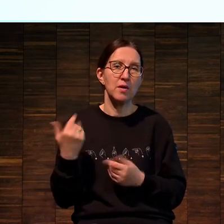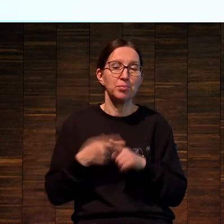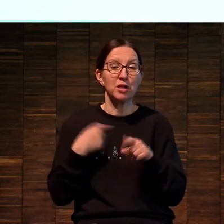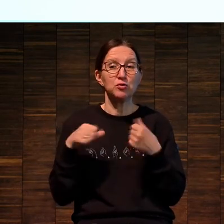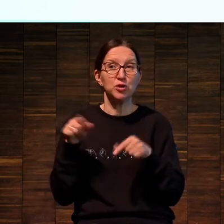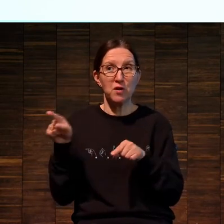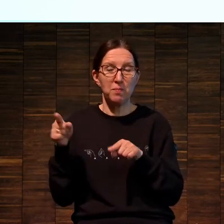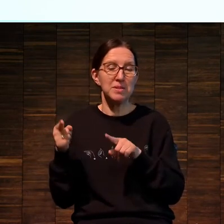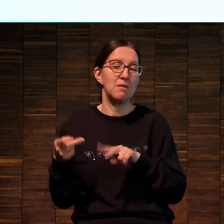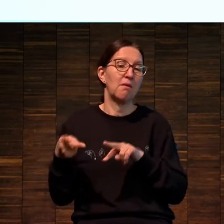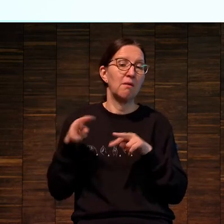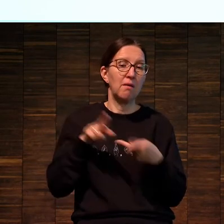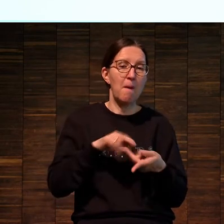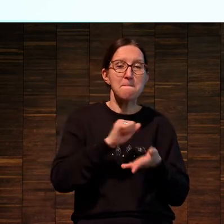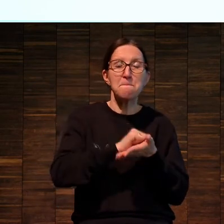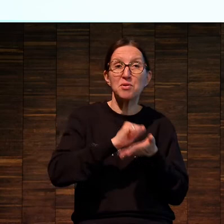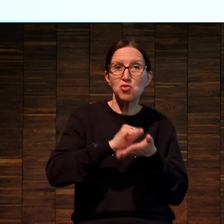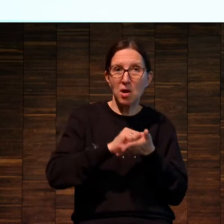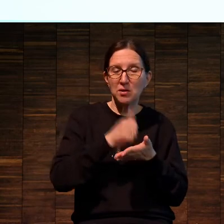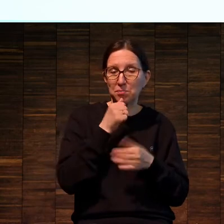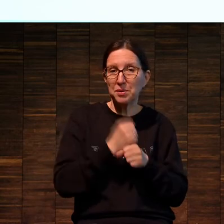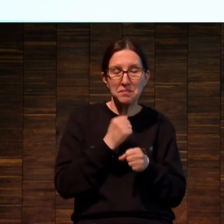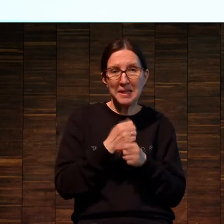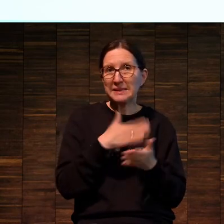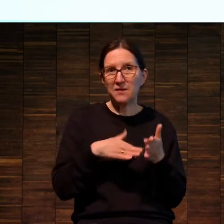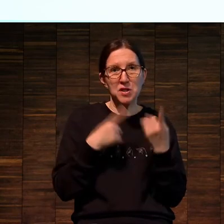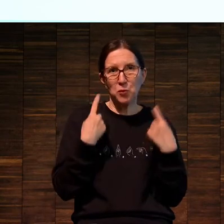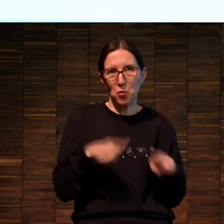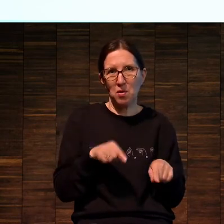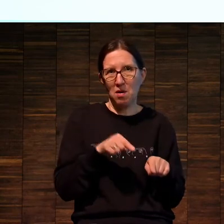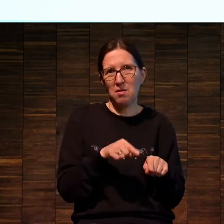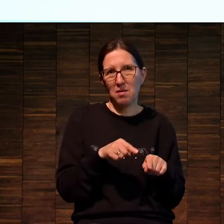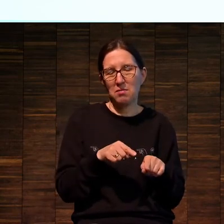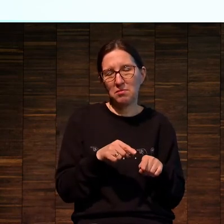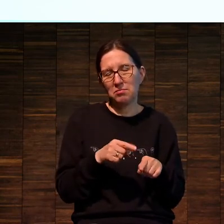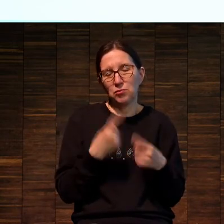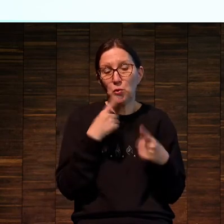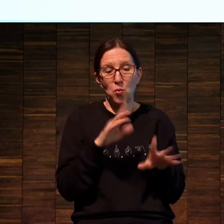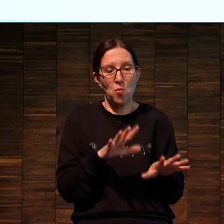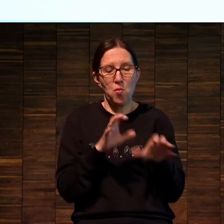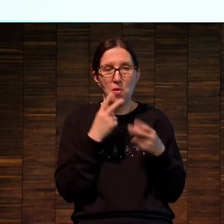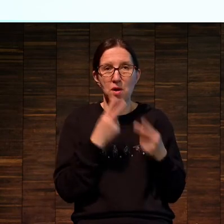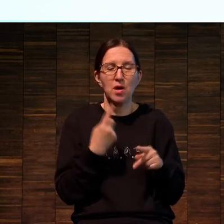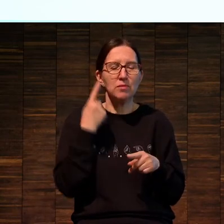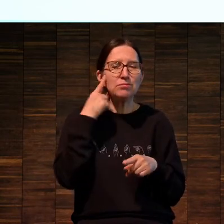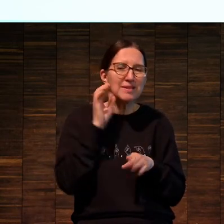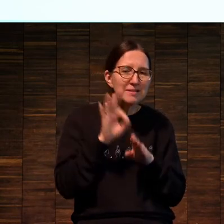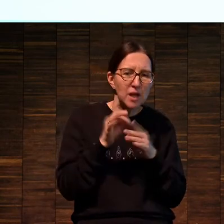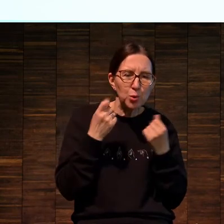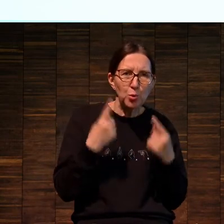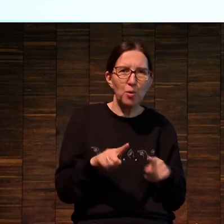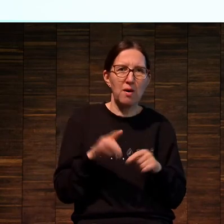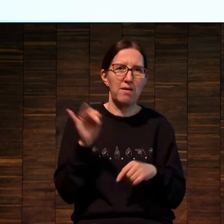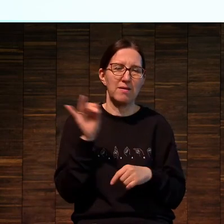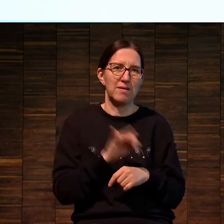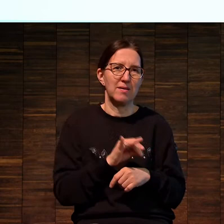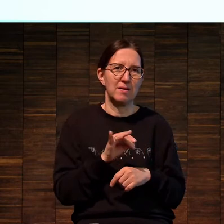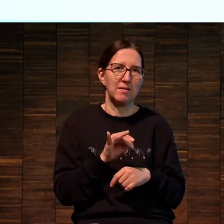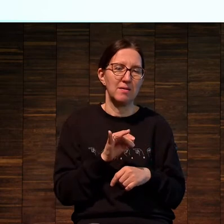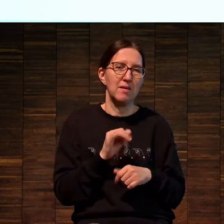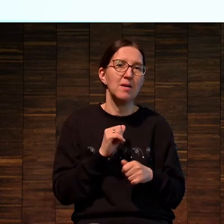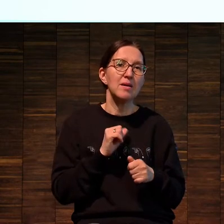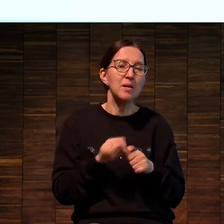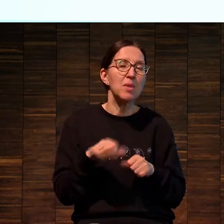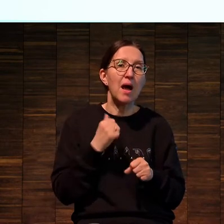живописные, но то, что в печати делалось, это совершенно другая была история, с совершенно другими задачами, и с какими-то... И